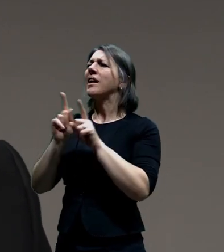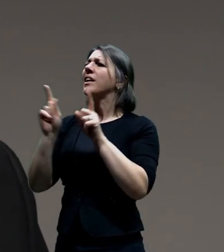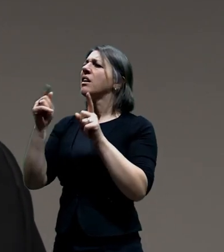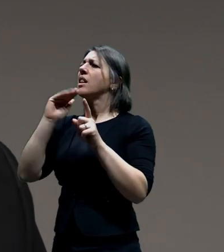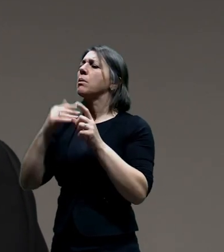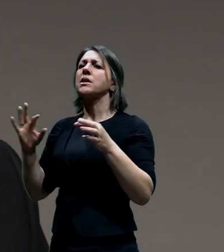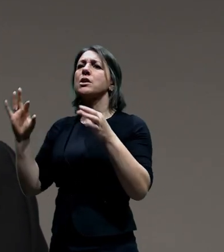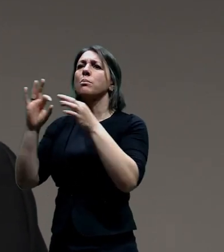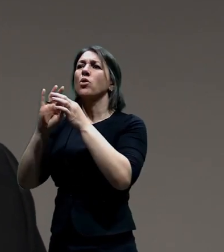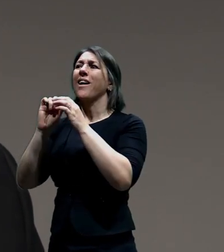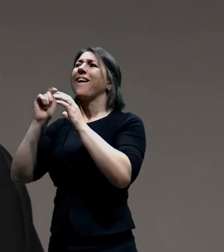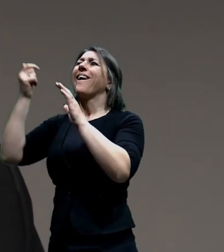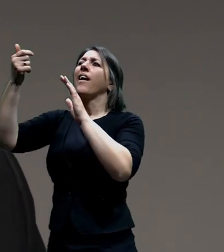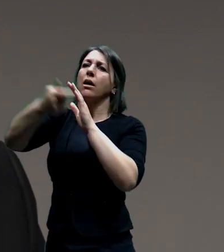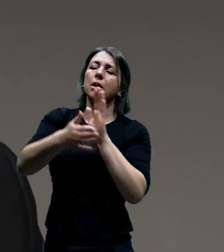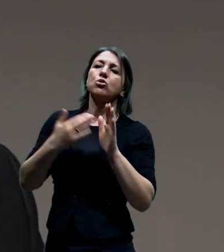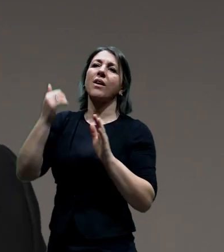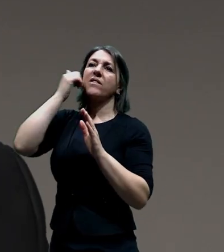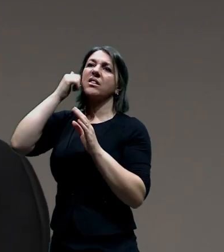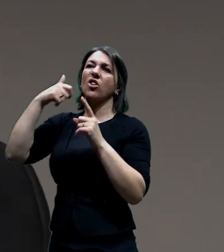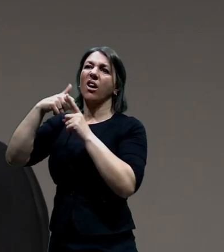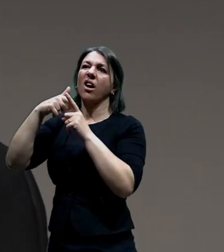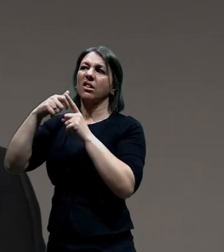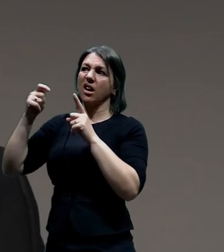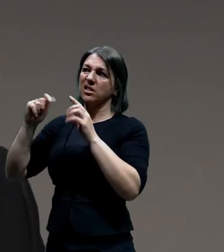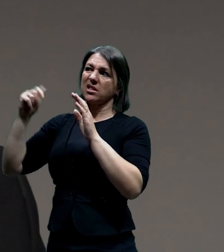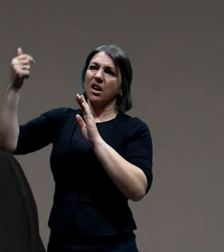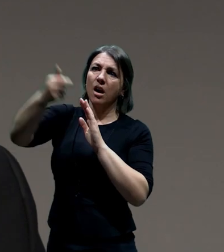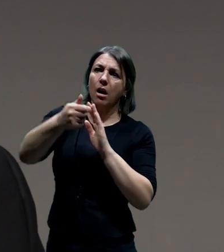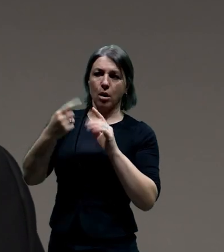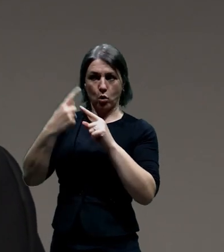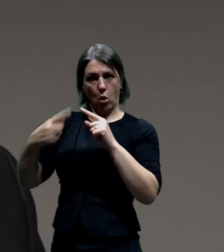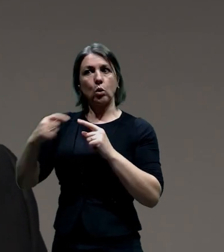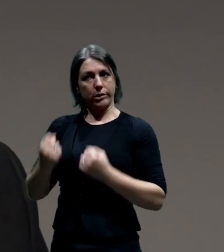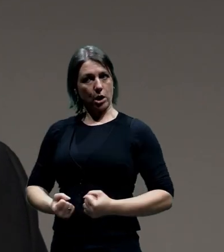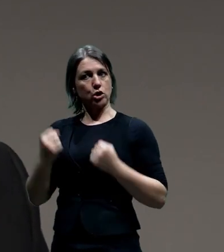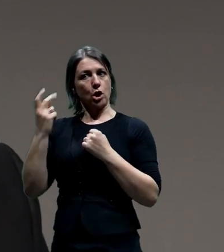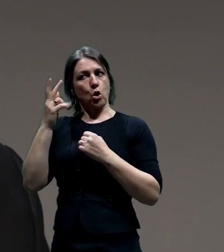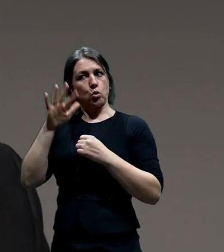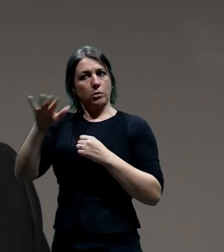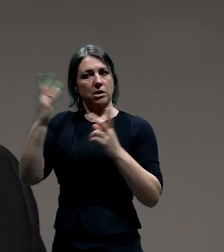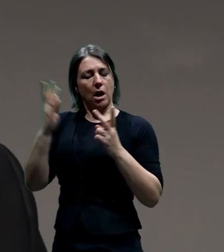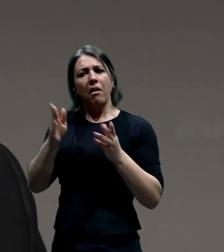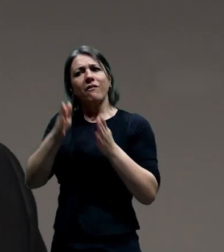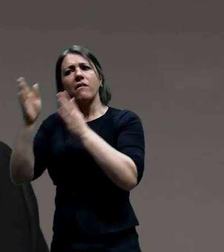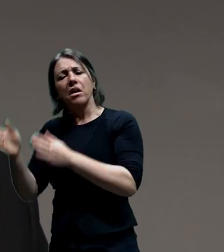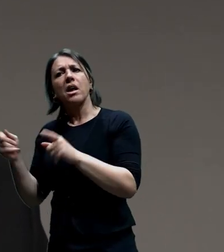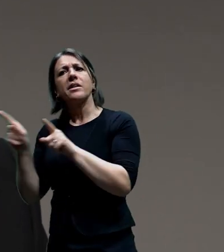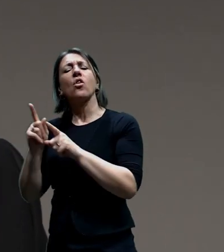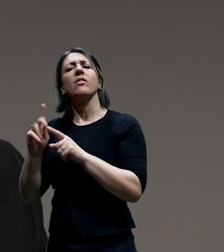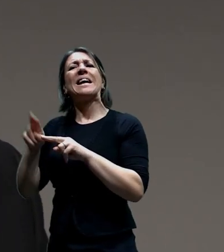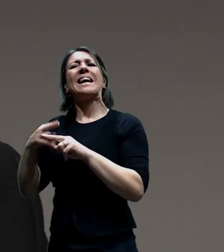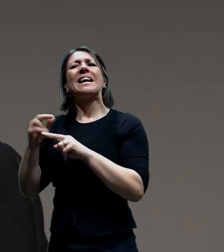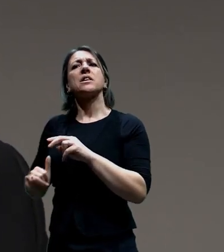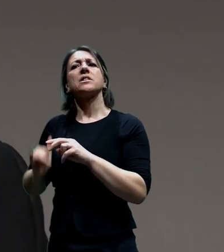právě těma ulicema Frančiška, Karlace a tím místem na stráži, respektive tou oblastí. A